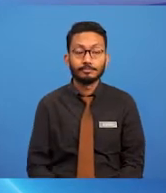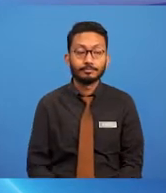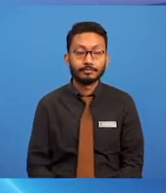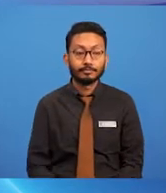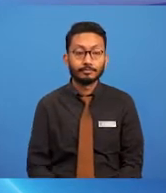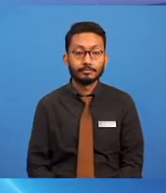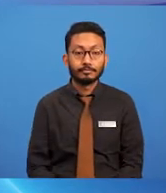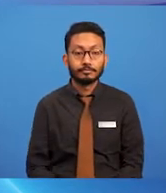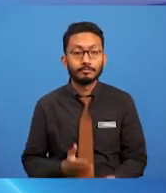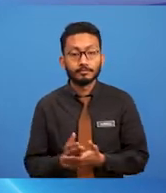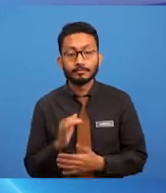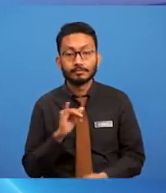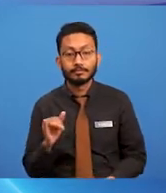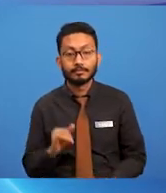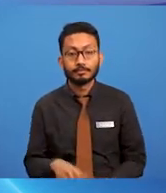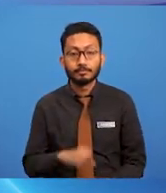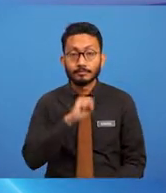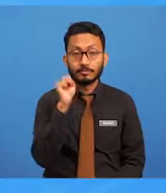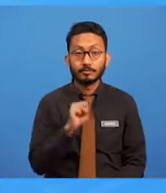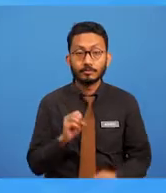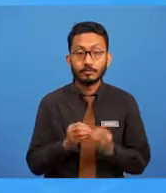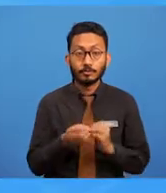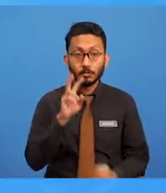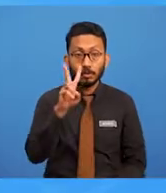Kita teruskan kepada soalan yang kedua.